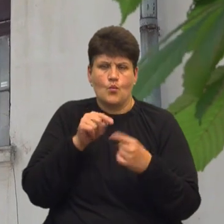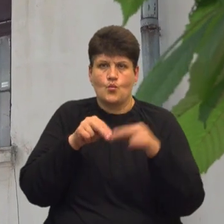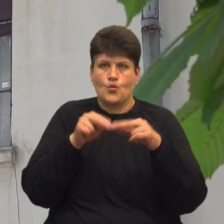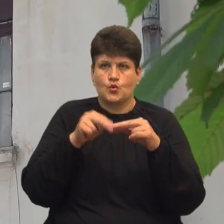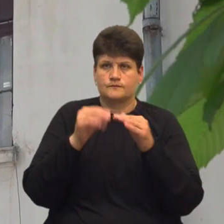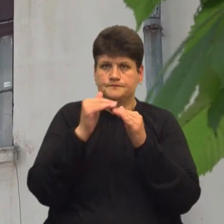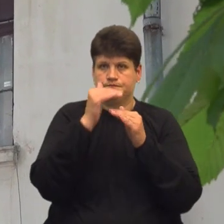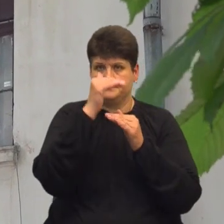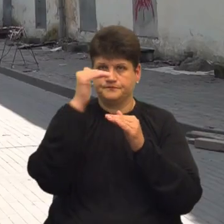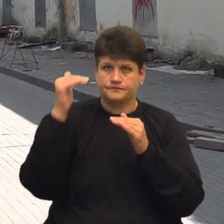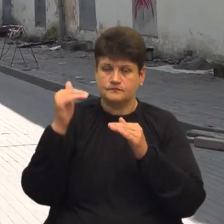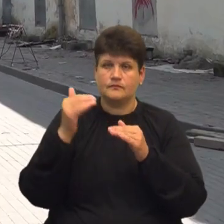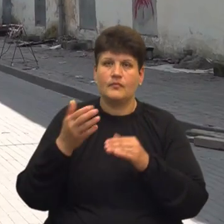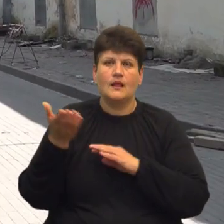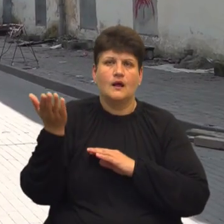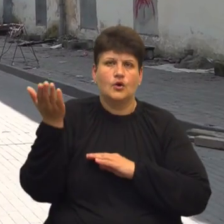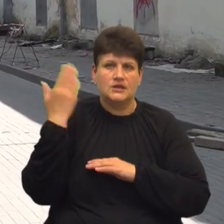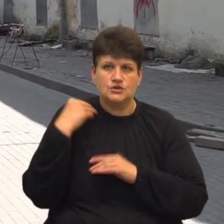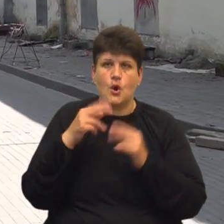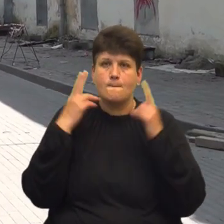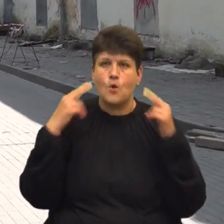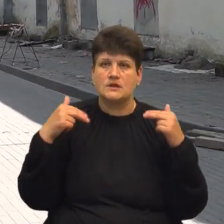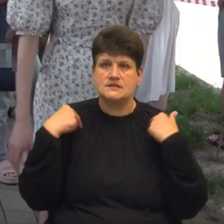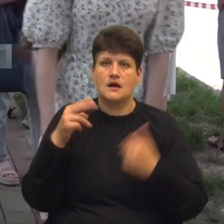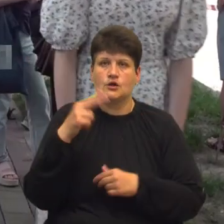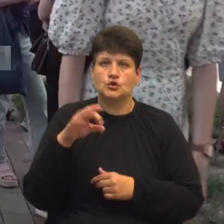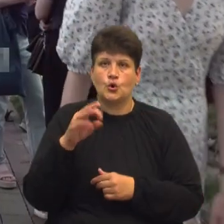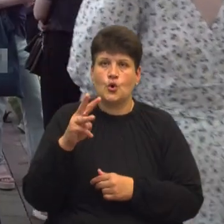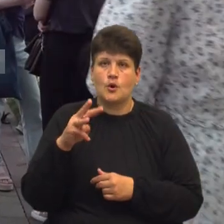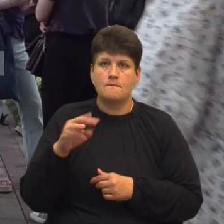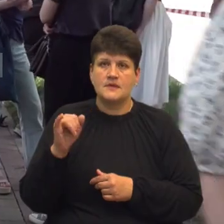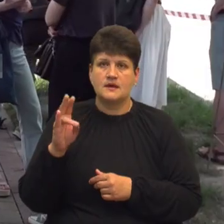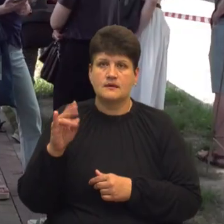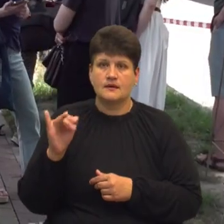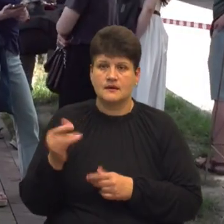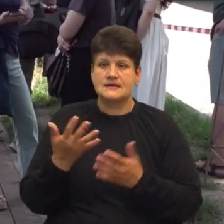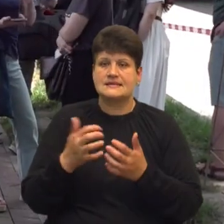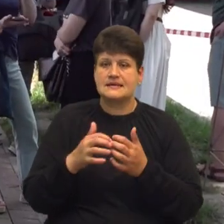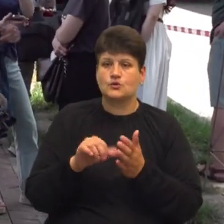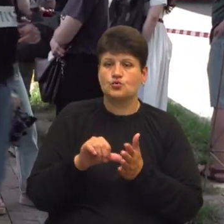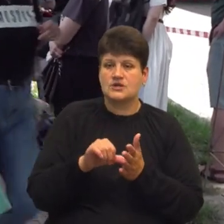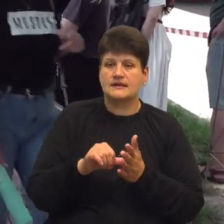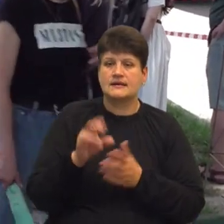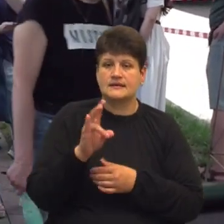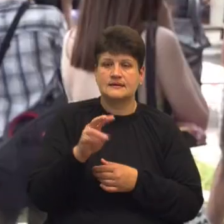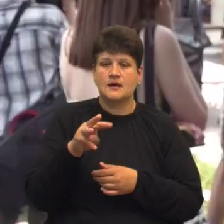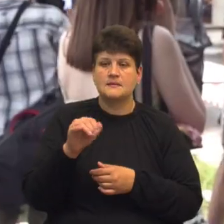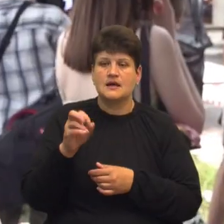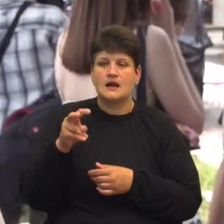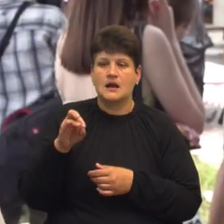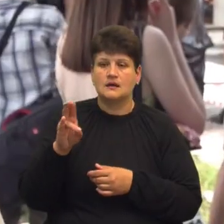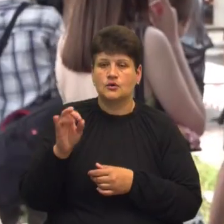колишнього монастиря домініканців, який є частиною катедри. Серед учасників заходу тернополянка Ніна Міляновська.